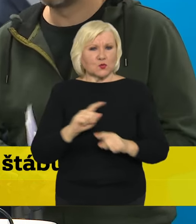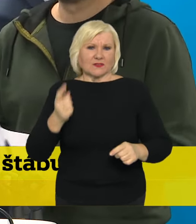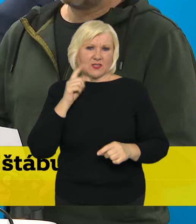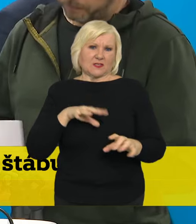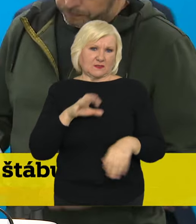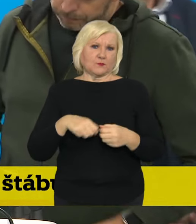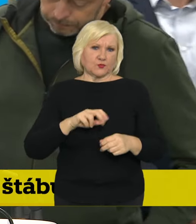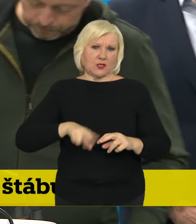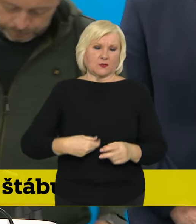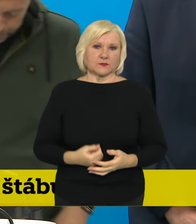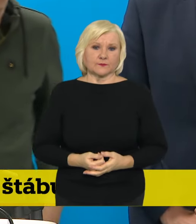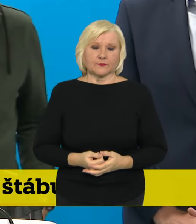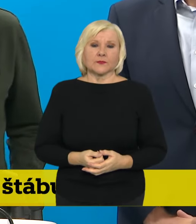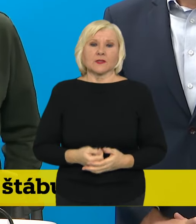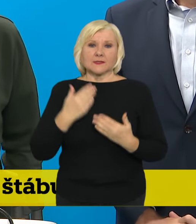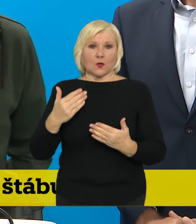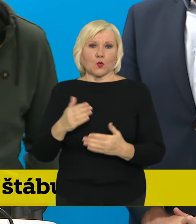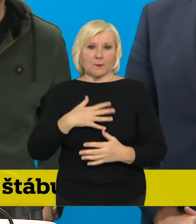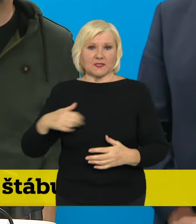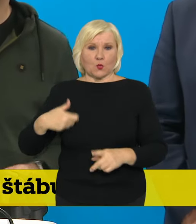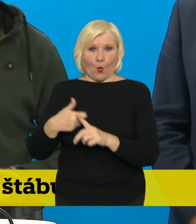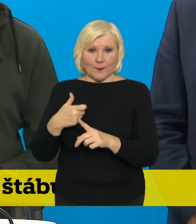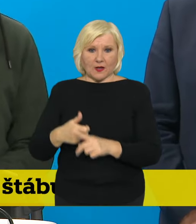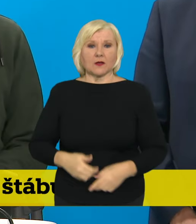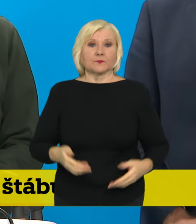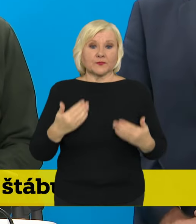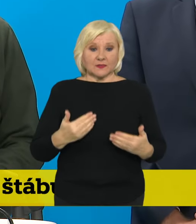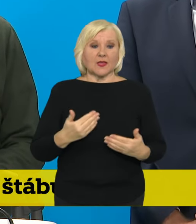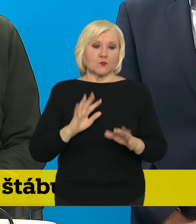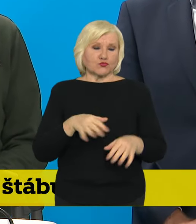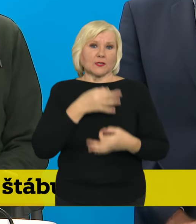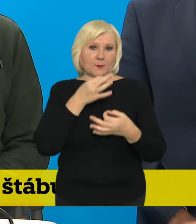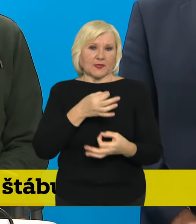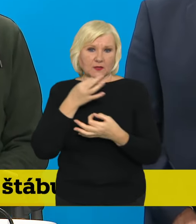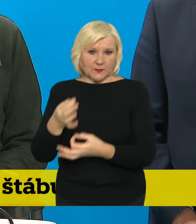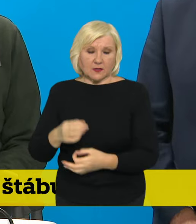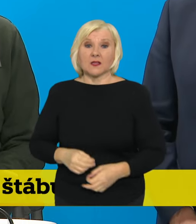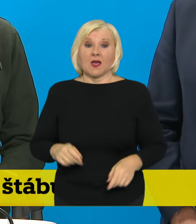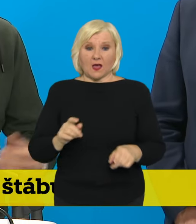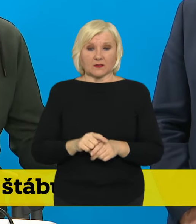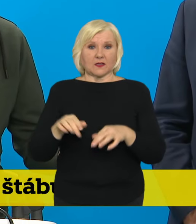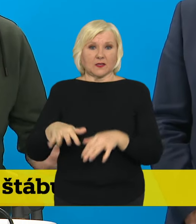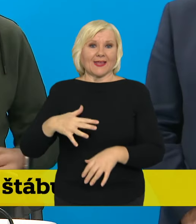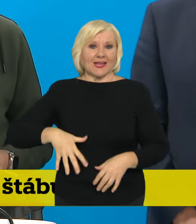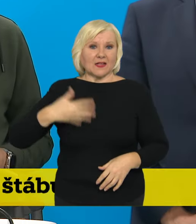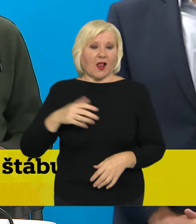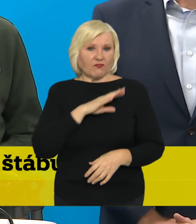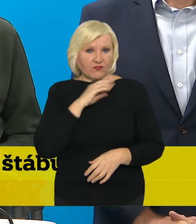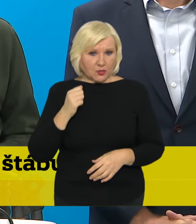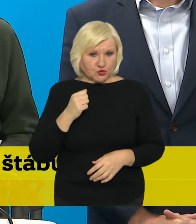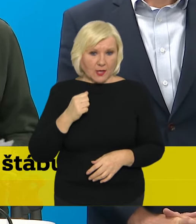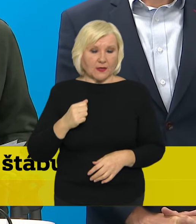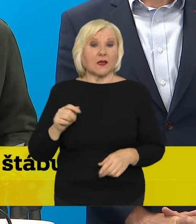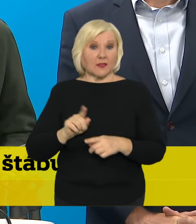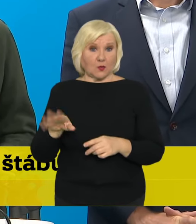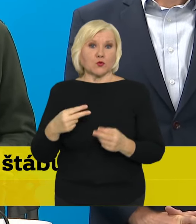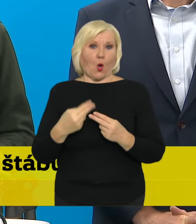ministru Kupkovi. V tuto chvíli je opět čas na vaše dotazy a znovu připomínám, je tady pan generál Vlček, který je také připravený odpovídat vaše